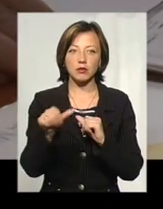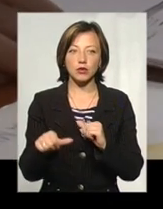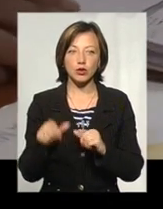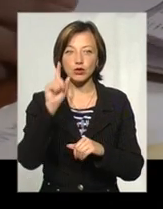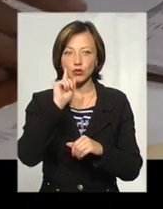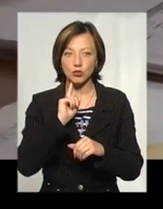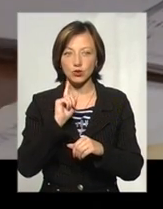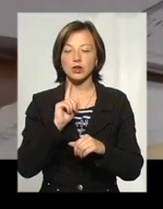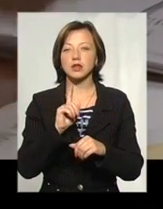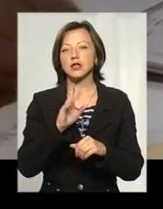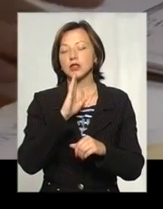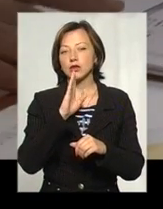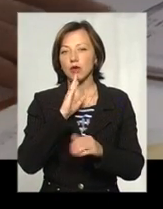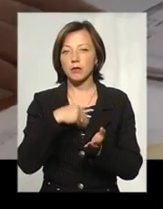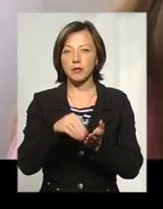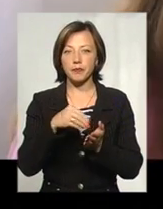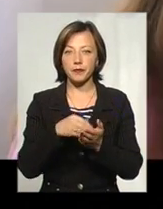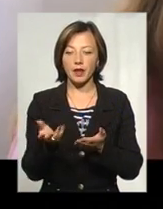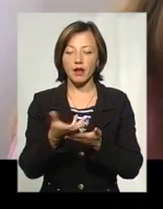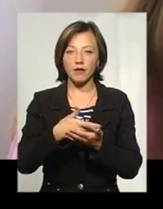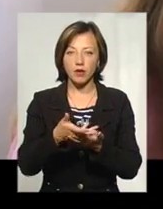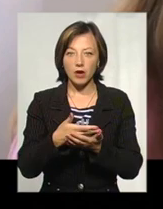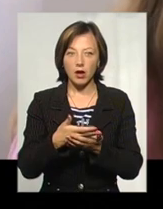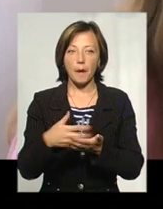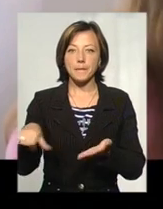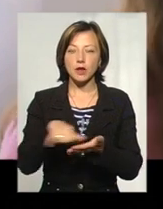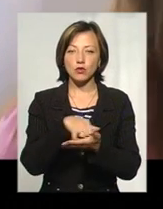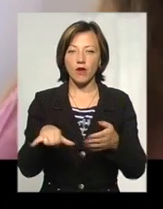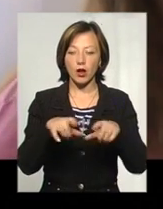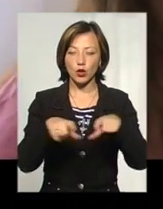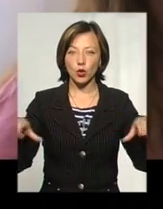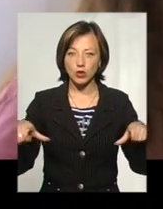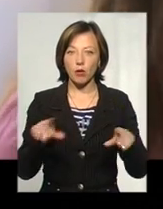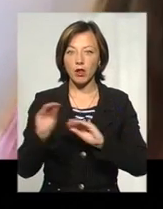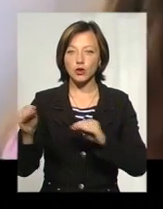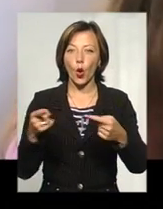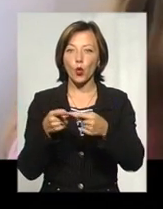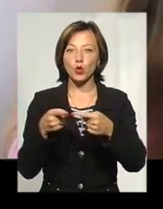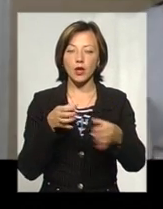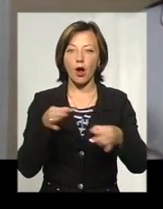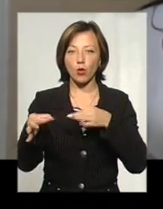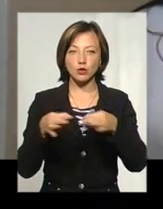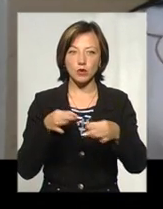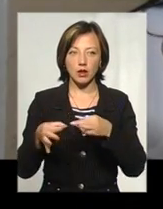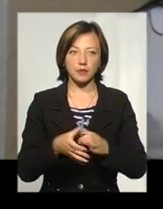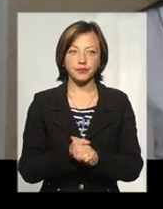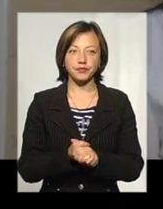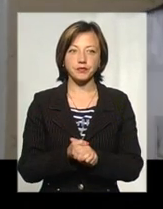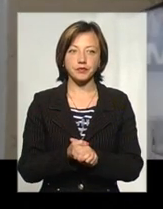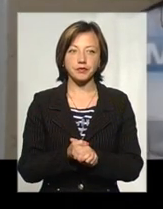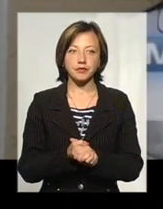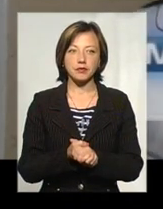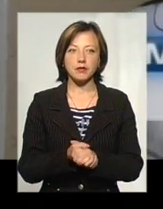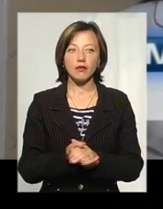для зручності породіль планують придбати мікрохвильовки, присувальні дошки, а також облаштувати куток для консультацій. Грудне вигодовування, взагалі,